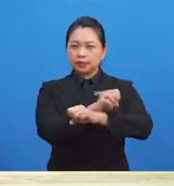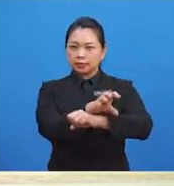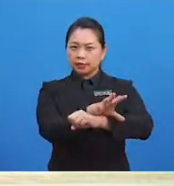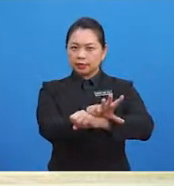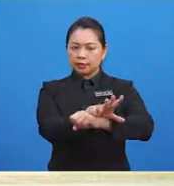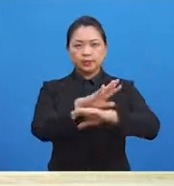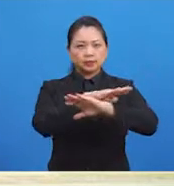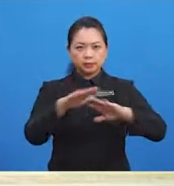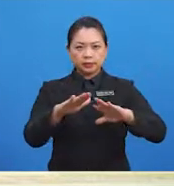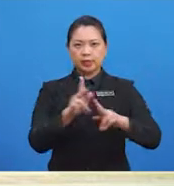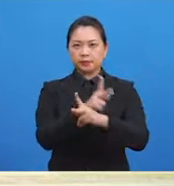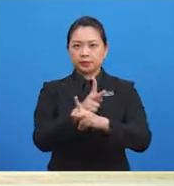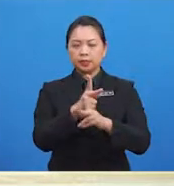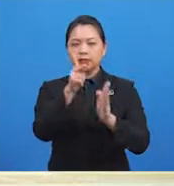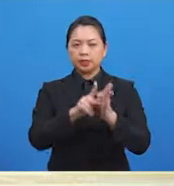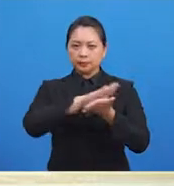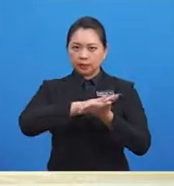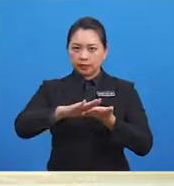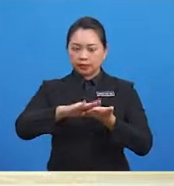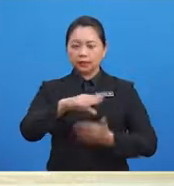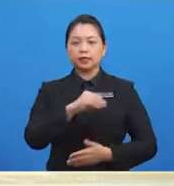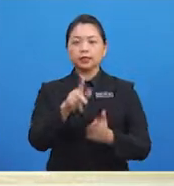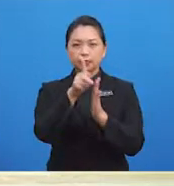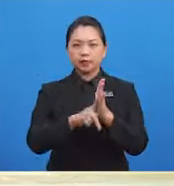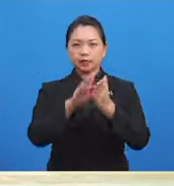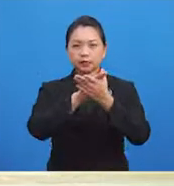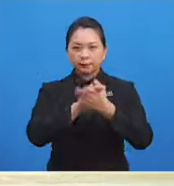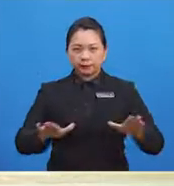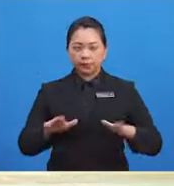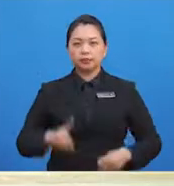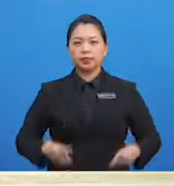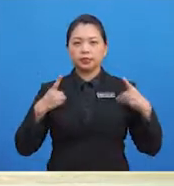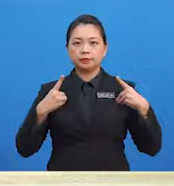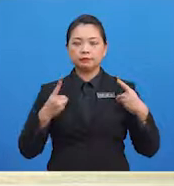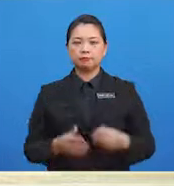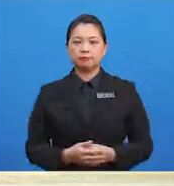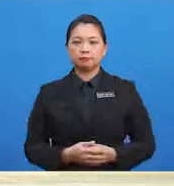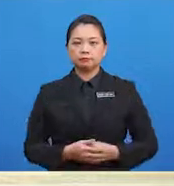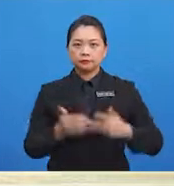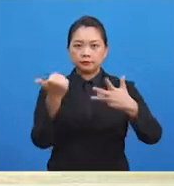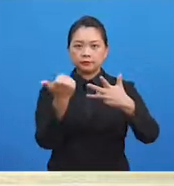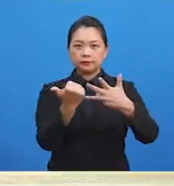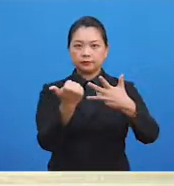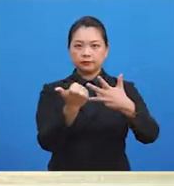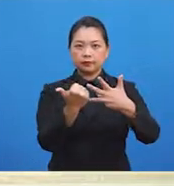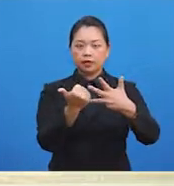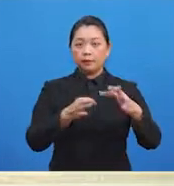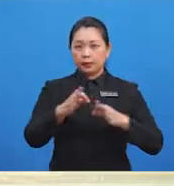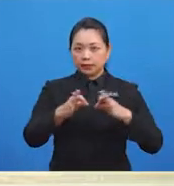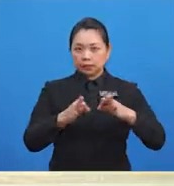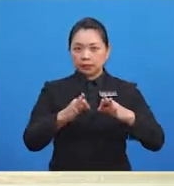menerangkan kepentingan menjaga kebersihan dan keselamatan diri Dan,